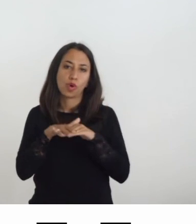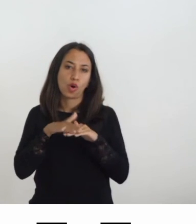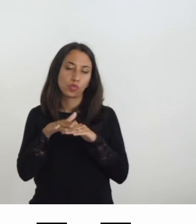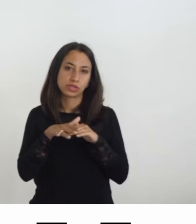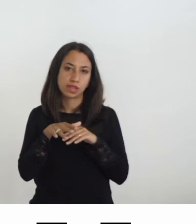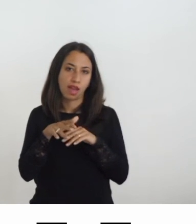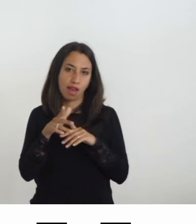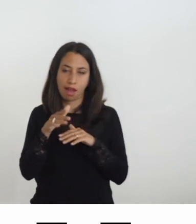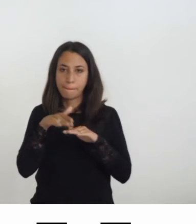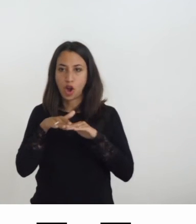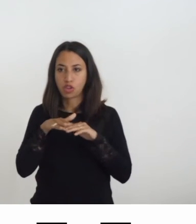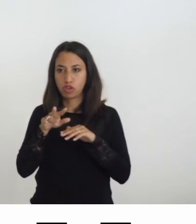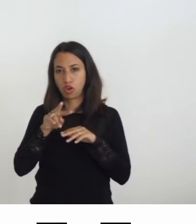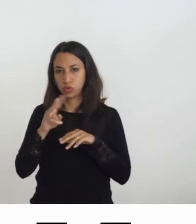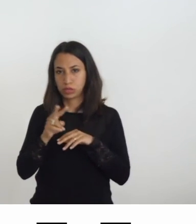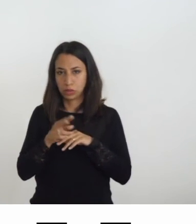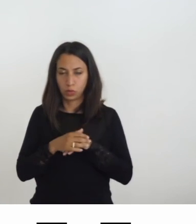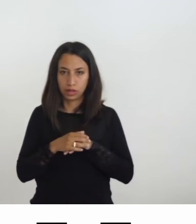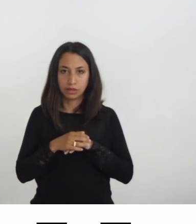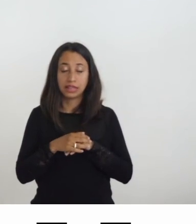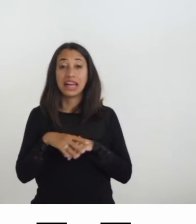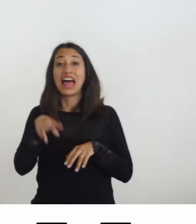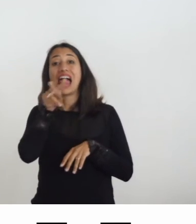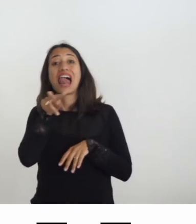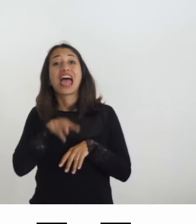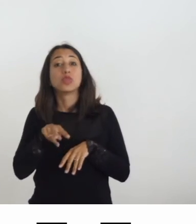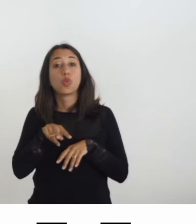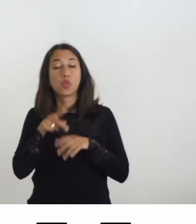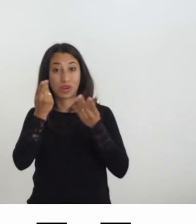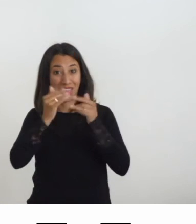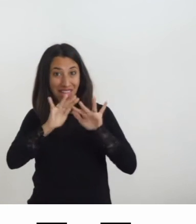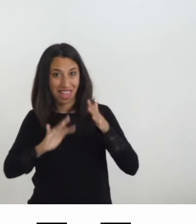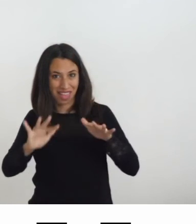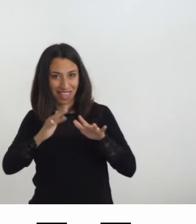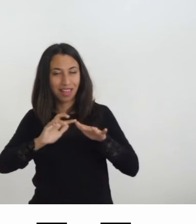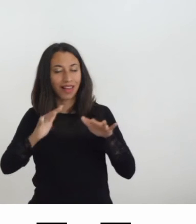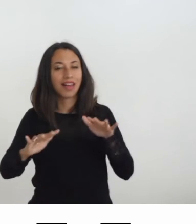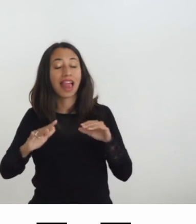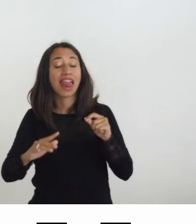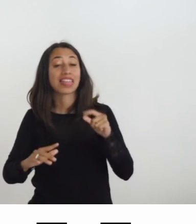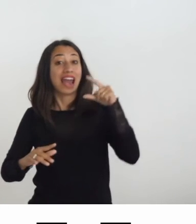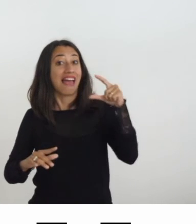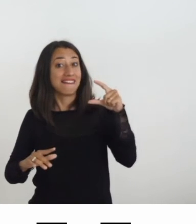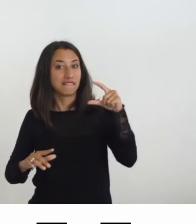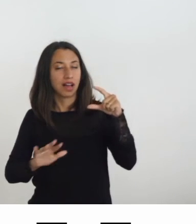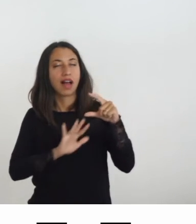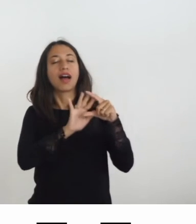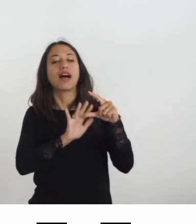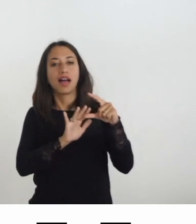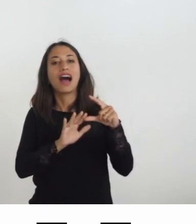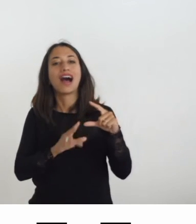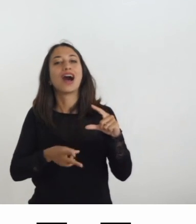riguardo la lettura tattile da quanto abbiamo rilevato è una lettera maiuscola è più facilmente